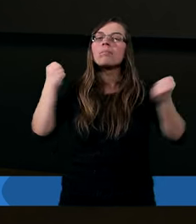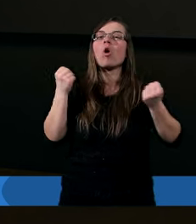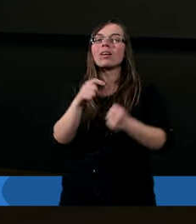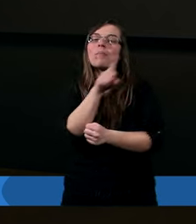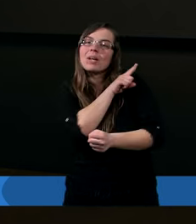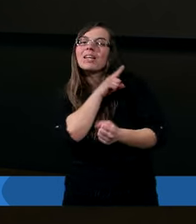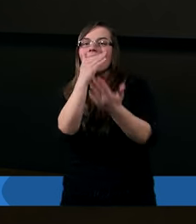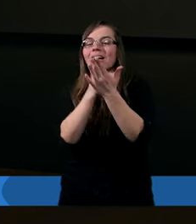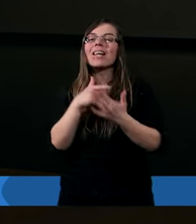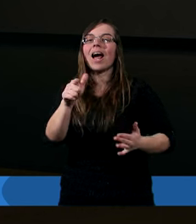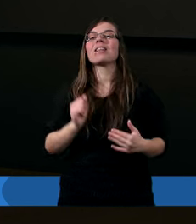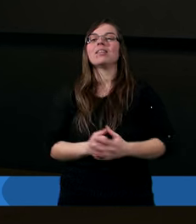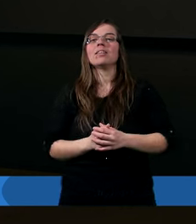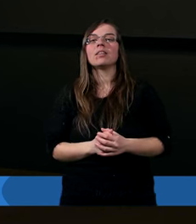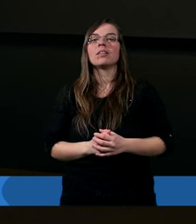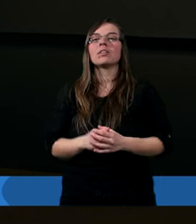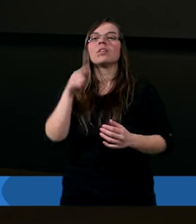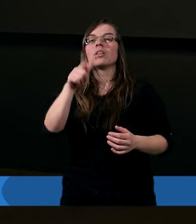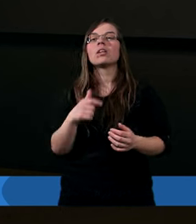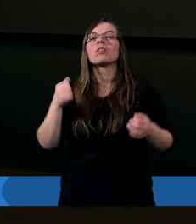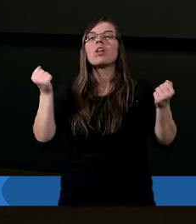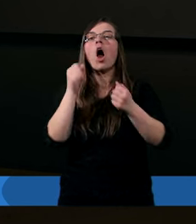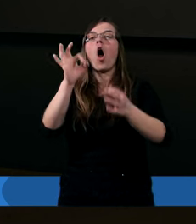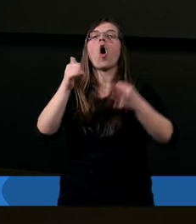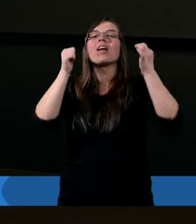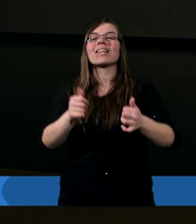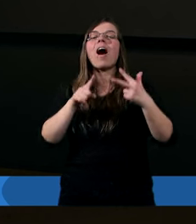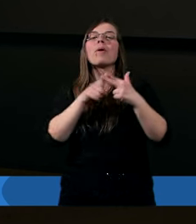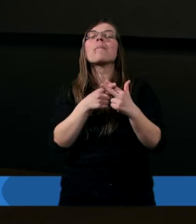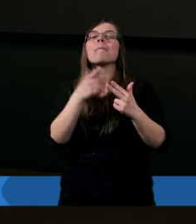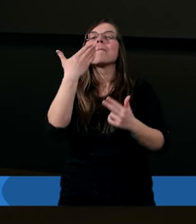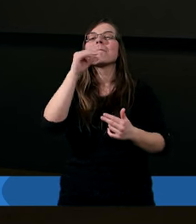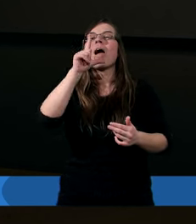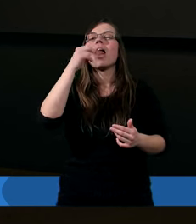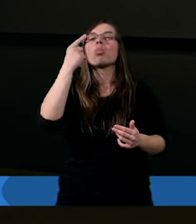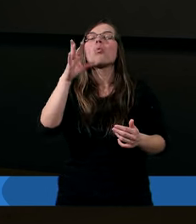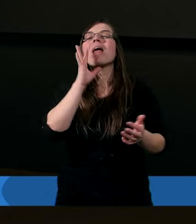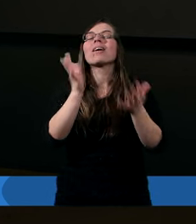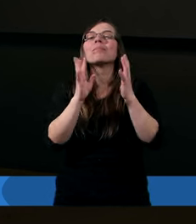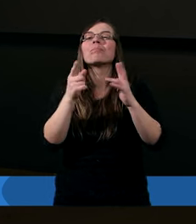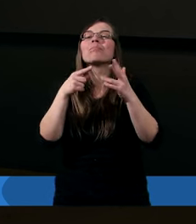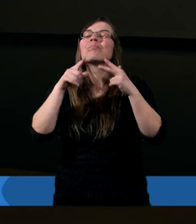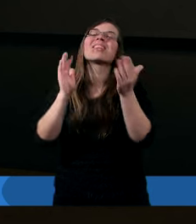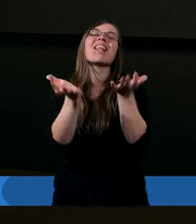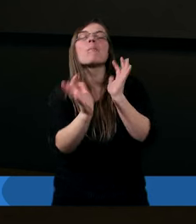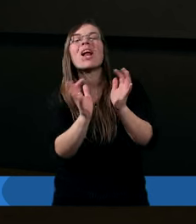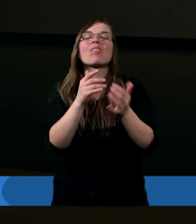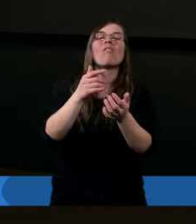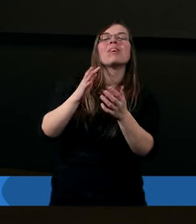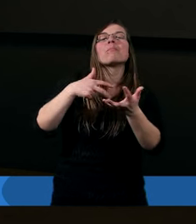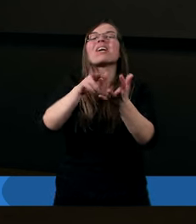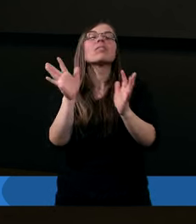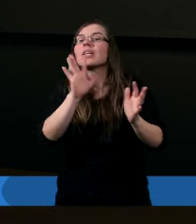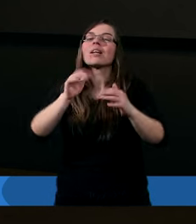przestrzegane, to dbano o stały meldunek, nie o czasowy, nie o przejściowy.